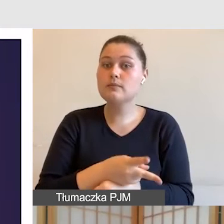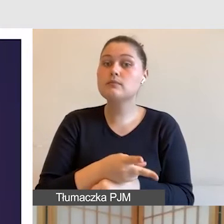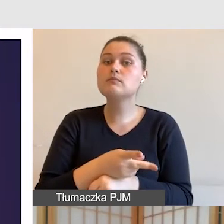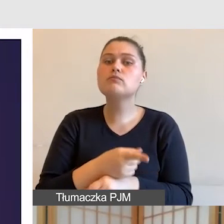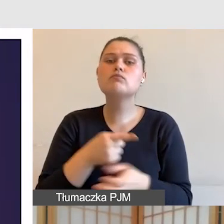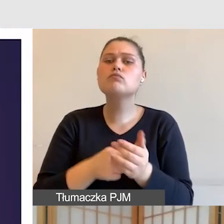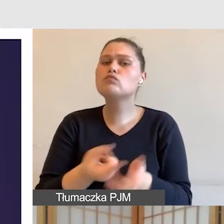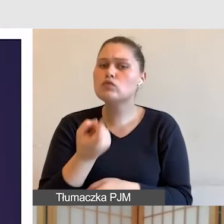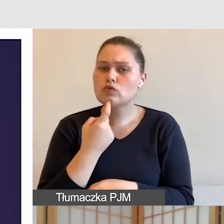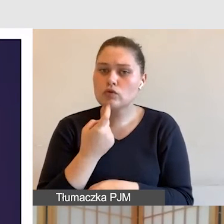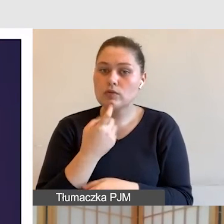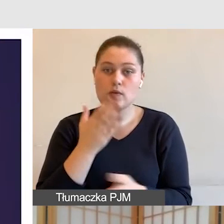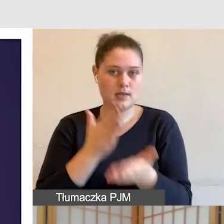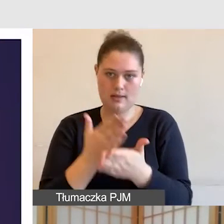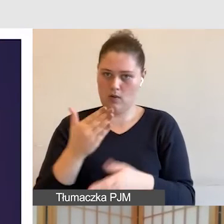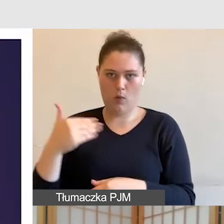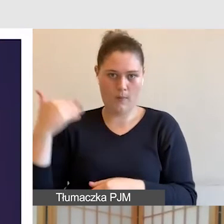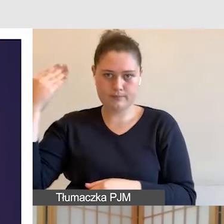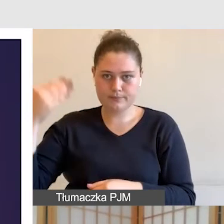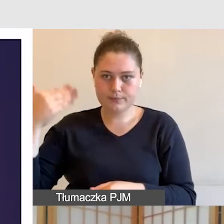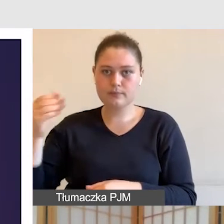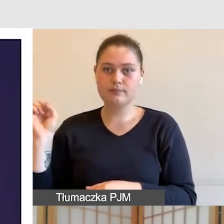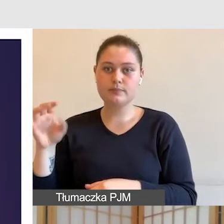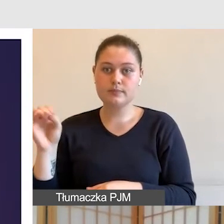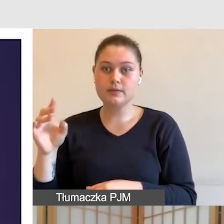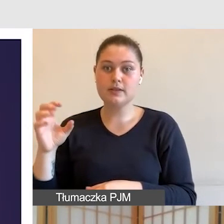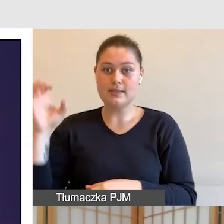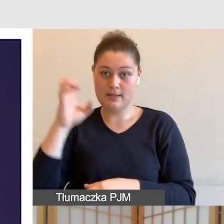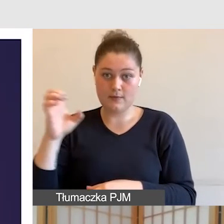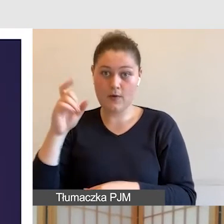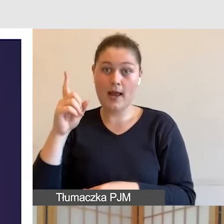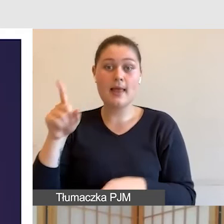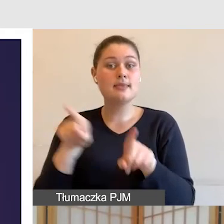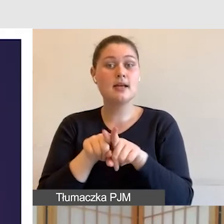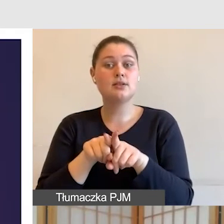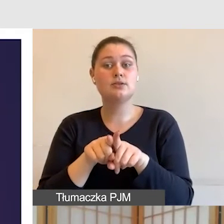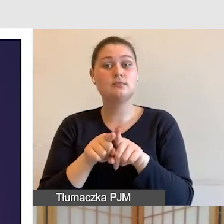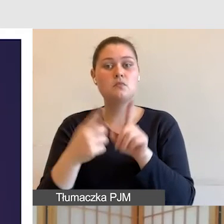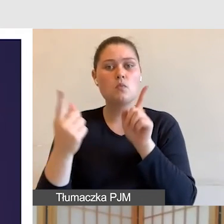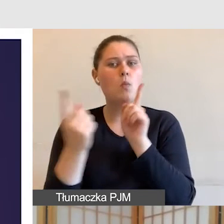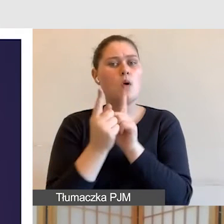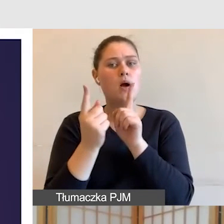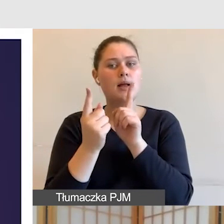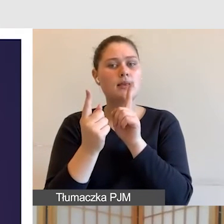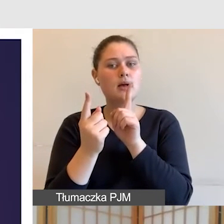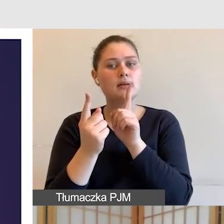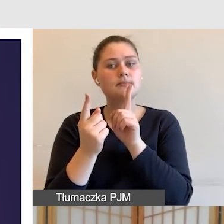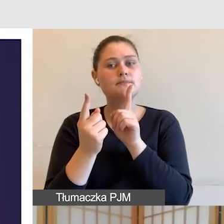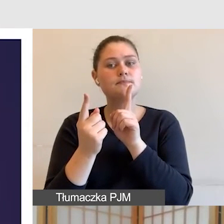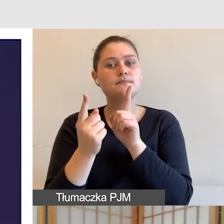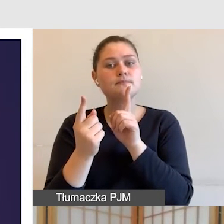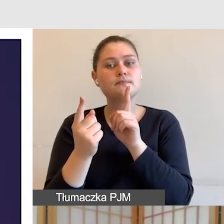tylko forma właśnie prezentacji, tak jak wspomniałam o świecie wirtualnym, ale także spotkanie w takim świecie formy